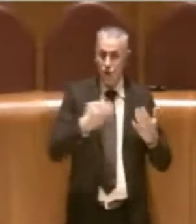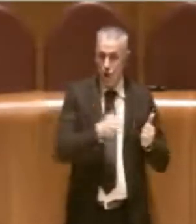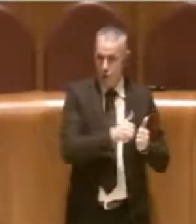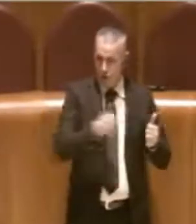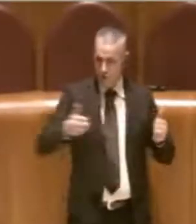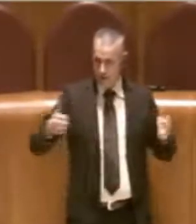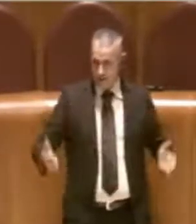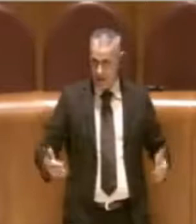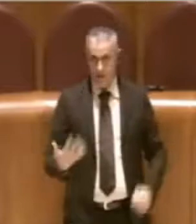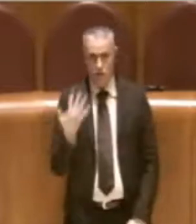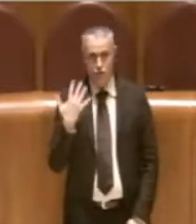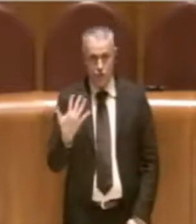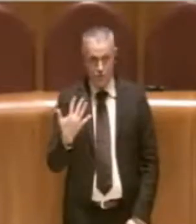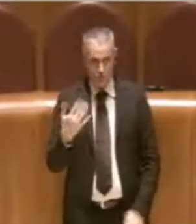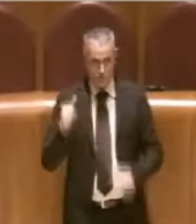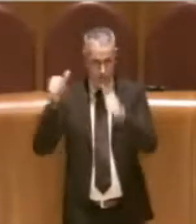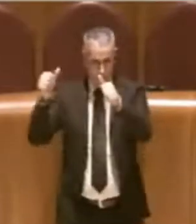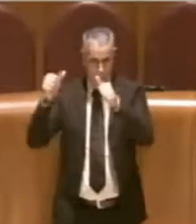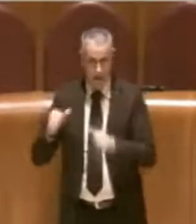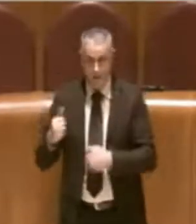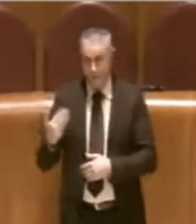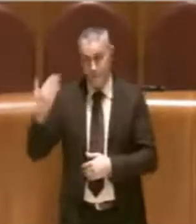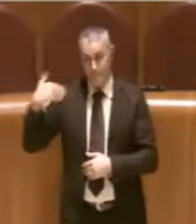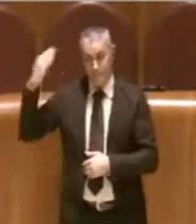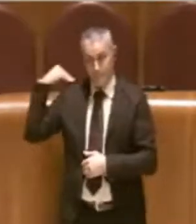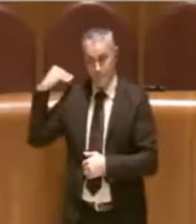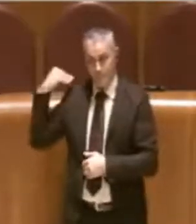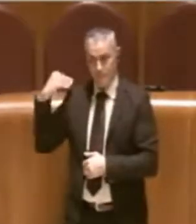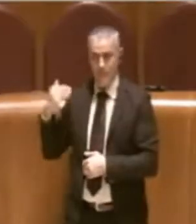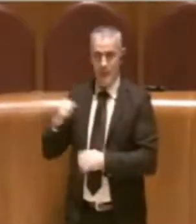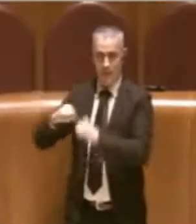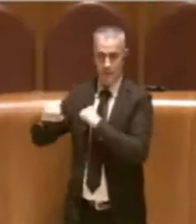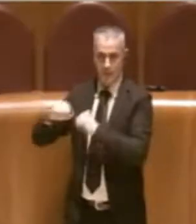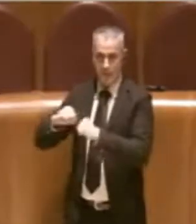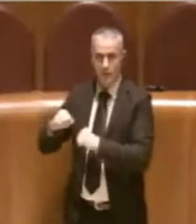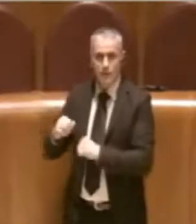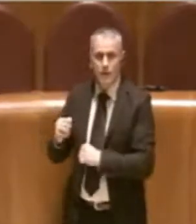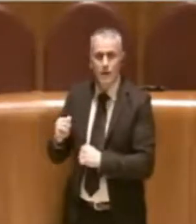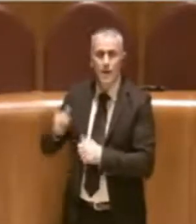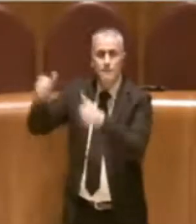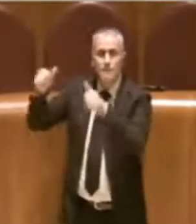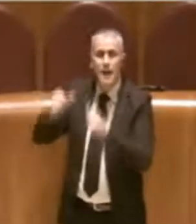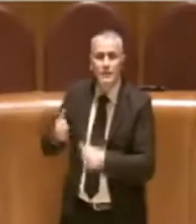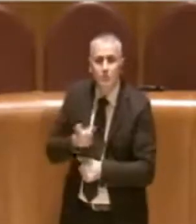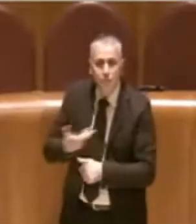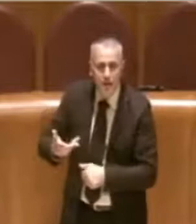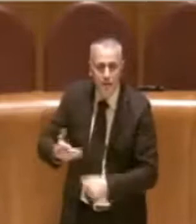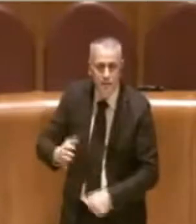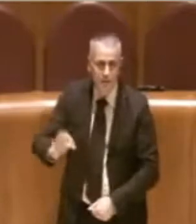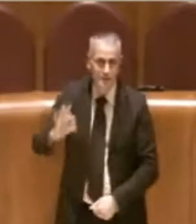che nella passata consigliatura il numero di bandi pubblicati è stato pari a zero.